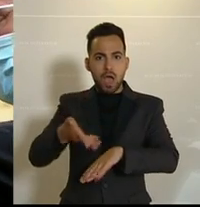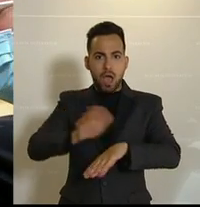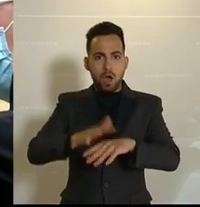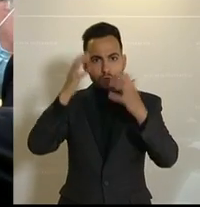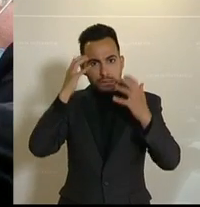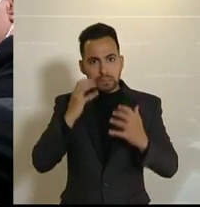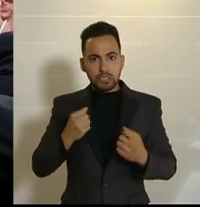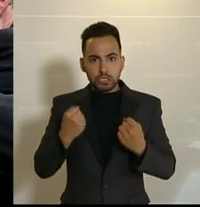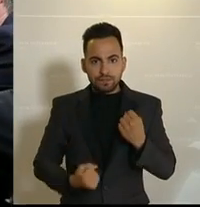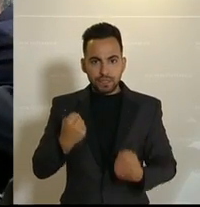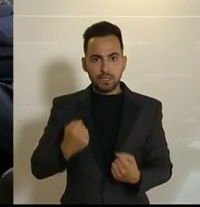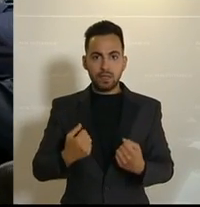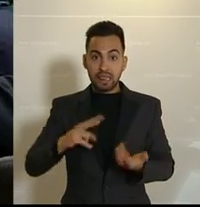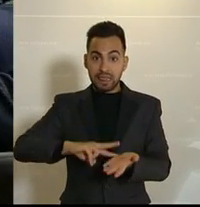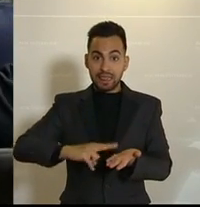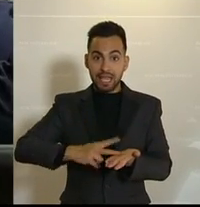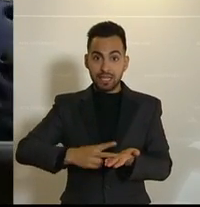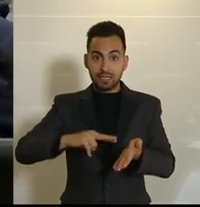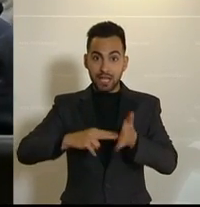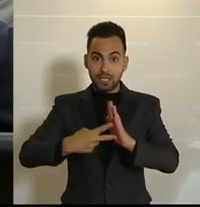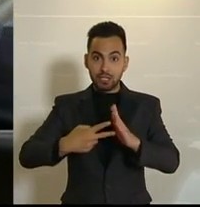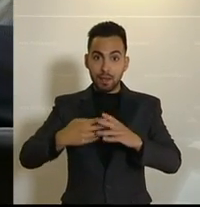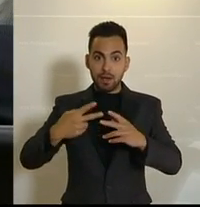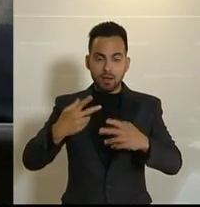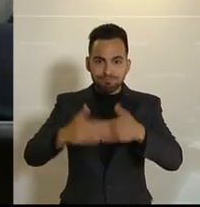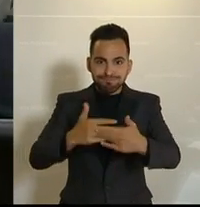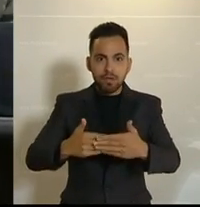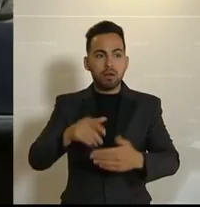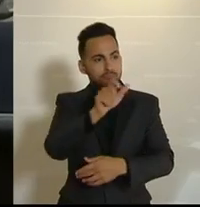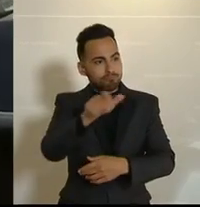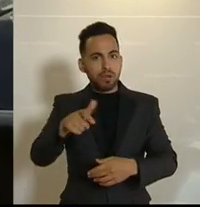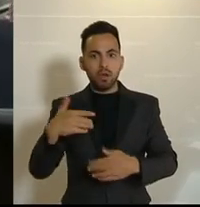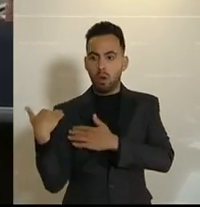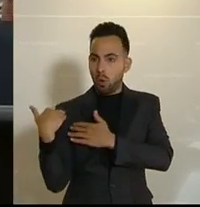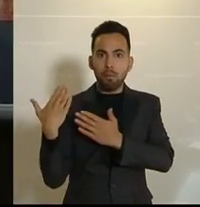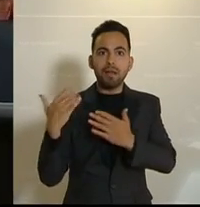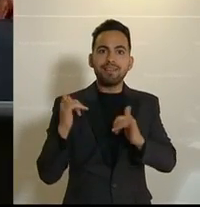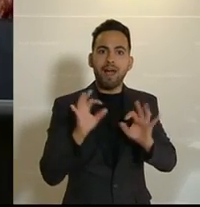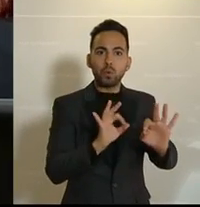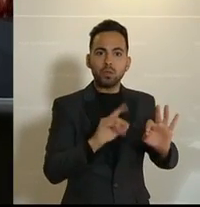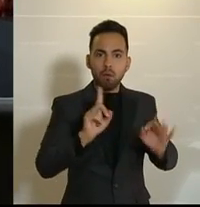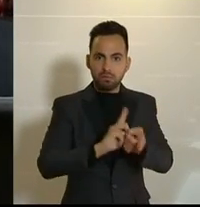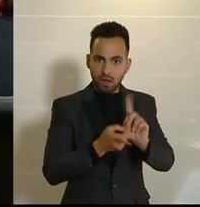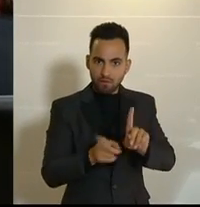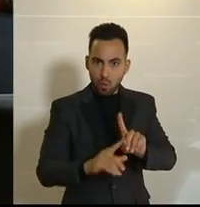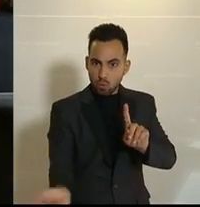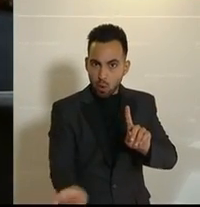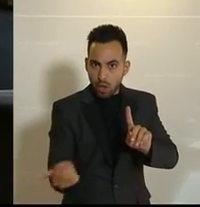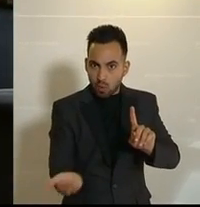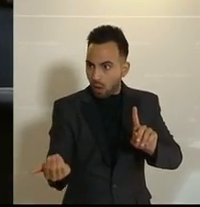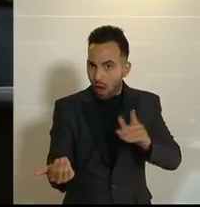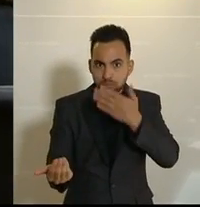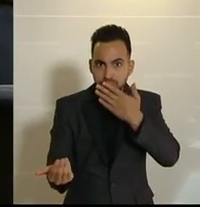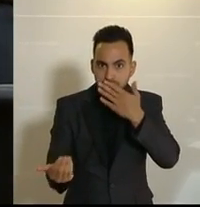des technologischen Fortschrittes, welches sicher viele Anstrengungen erleichtert, kamen auf der anderen Seite viele neue Hürden